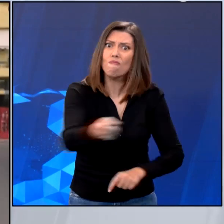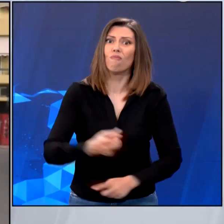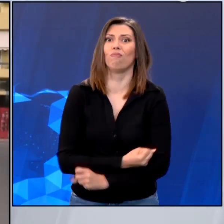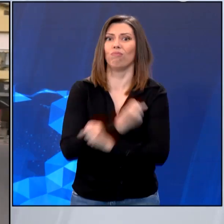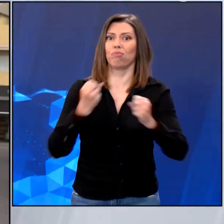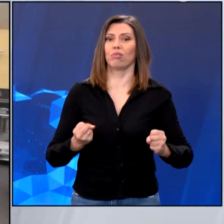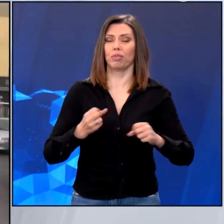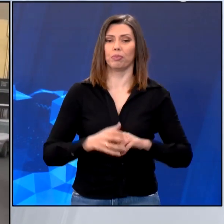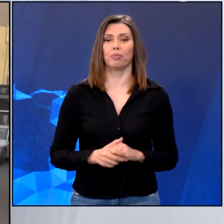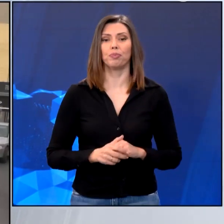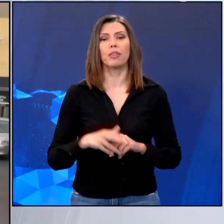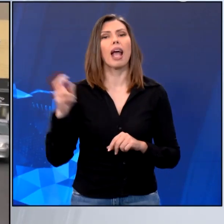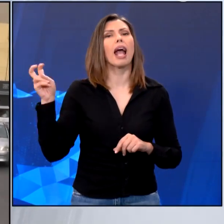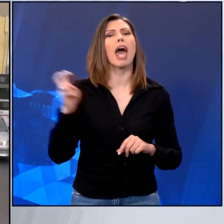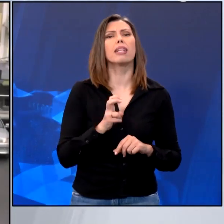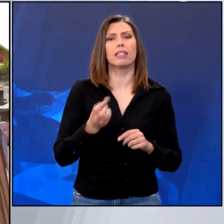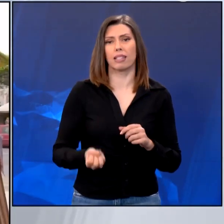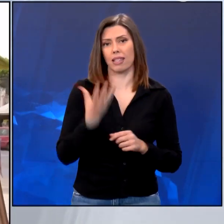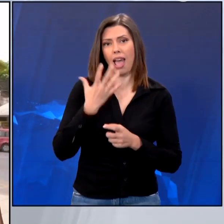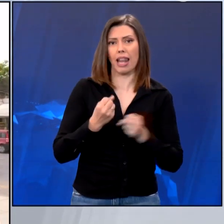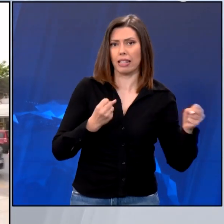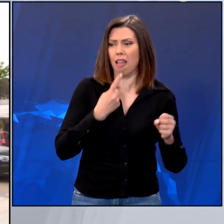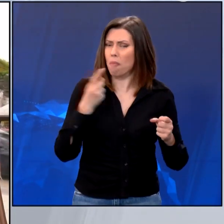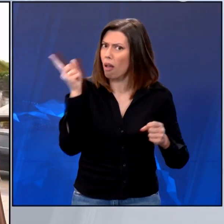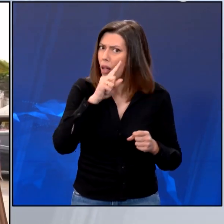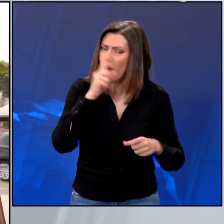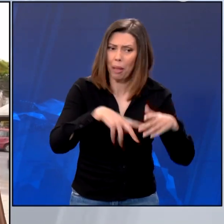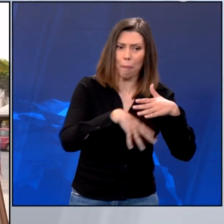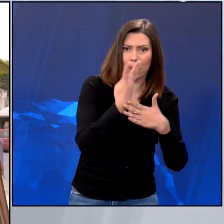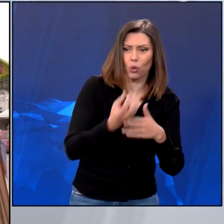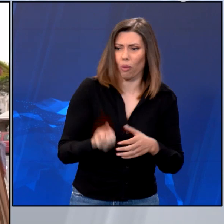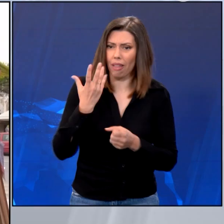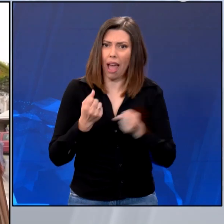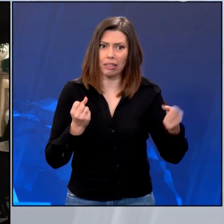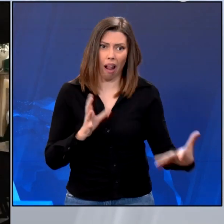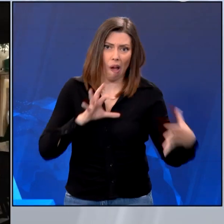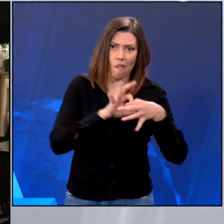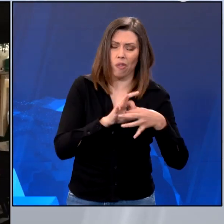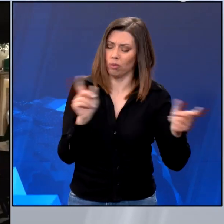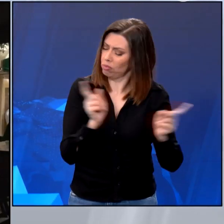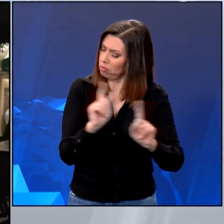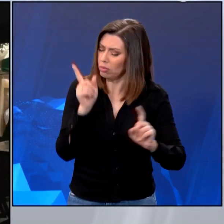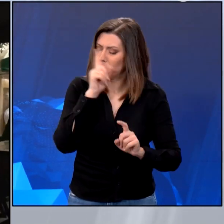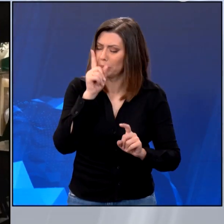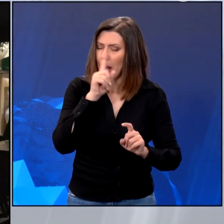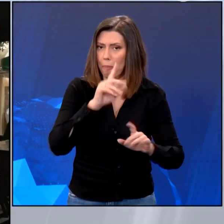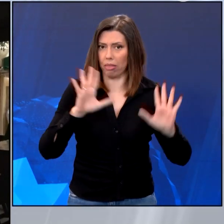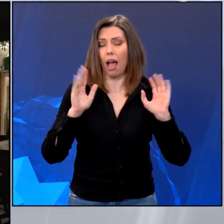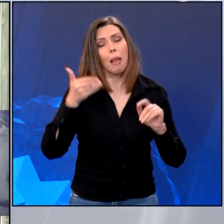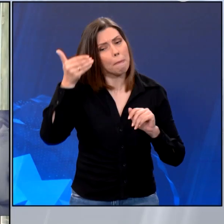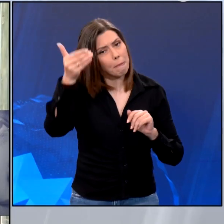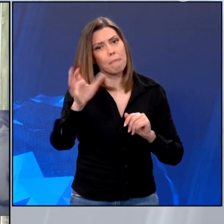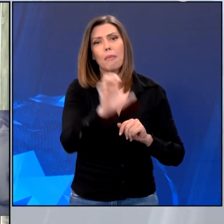Fake news χαρακτήρισε ο Αλέξης Χαρίτσης στα σενάρια που θέλουν Πασόκ και Νέα Αριστερά να έχουν συμφωνήσει συμπόρευση εκτιμώντας ωστόσου ότι θα υπάρξουν εξελίξεις μετά τις